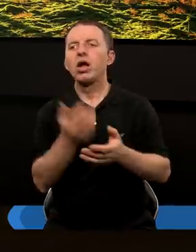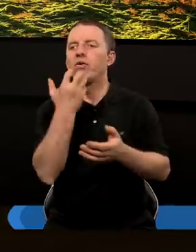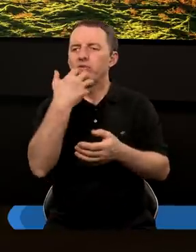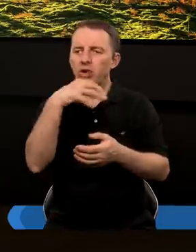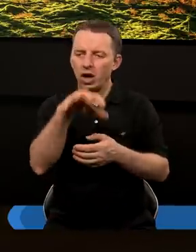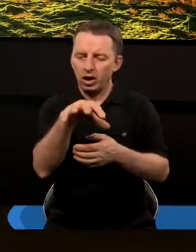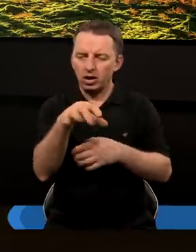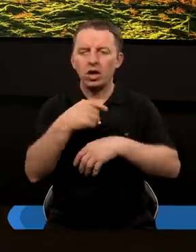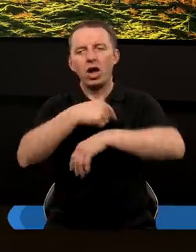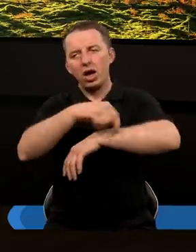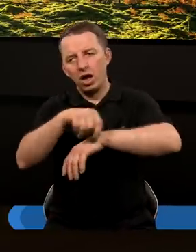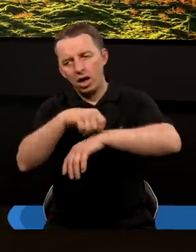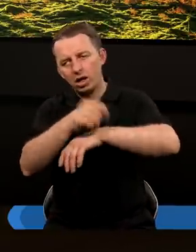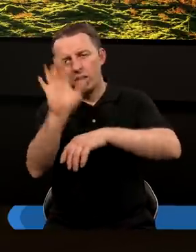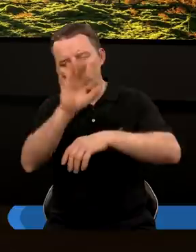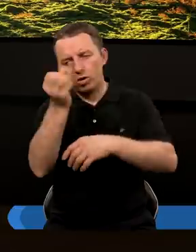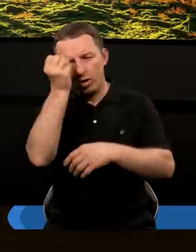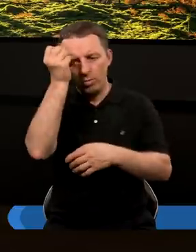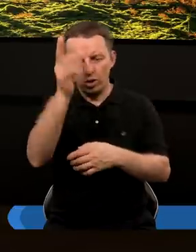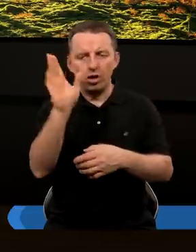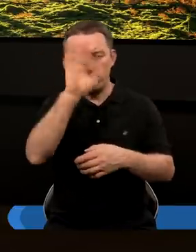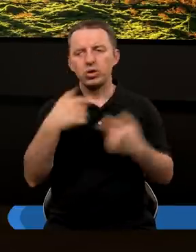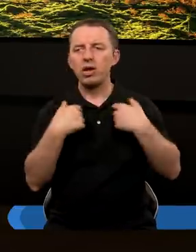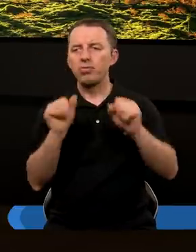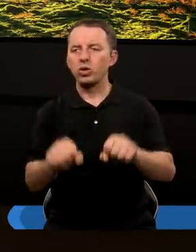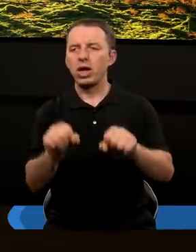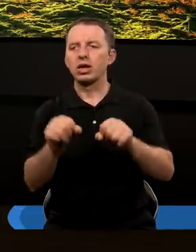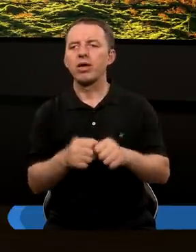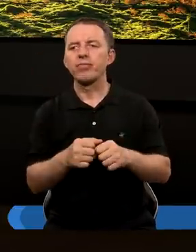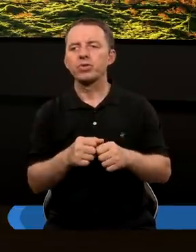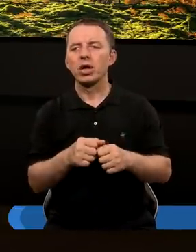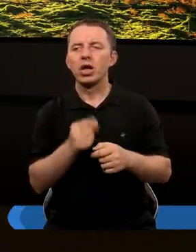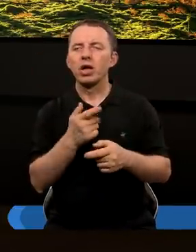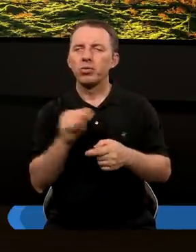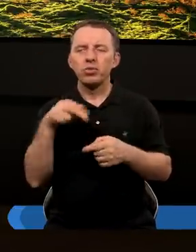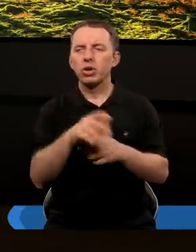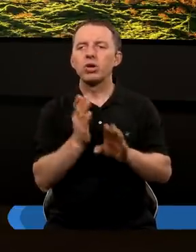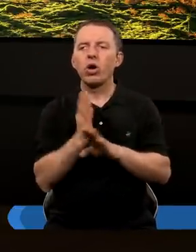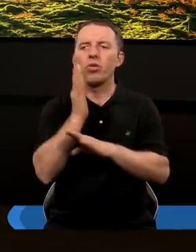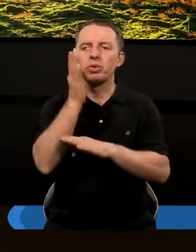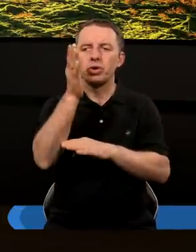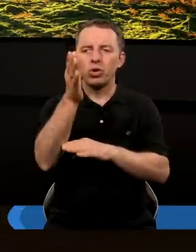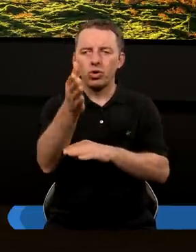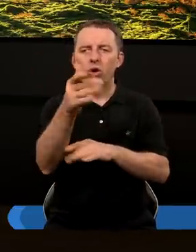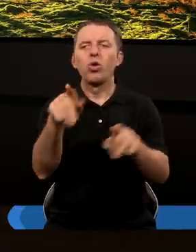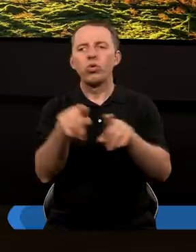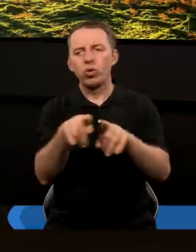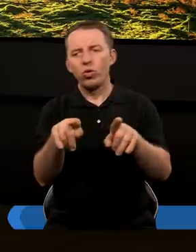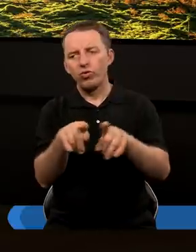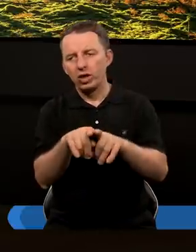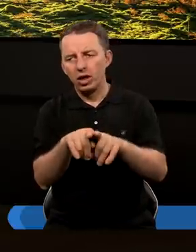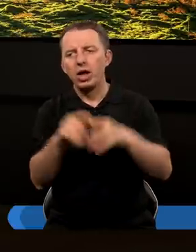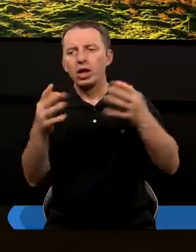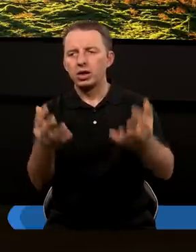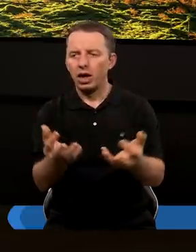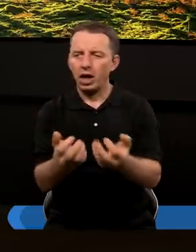wcześniejszej lekcji Bożej mądrości, Bożej potęgi. Ale gdybyśmy to odnieśli do przyszłości, czy również